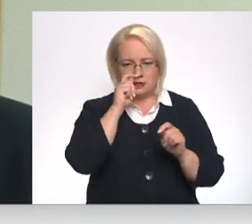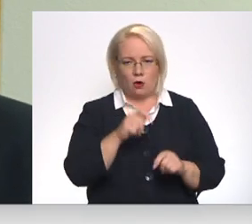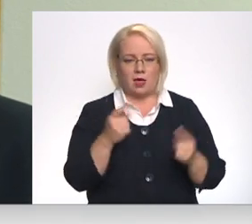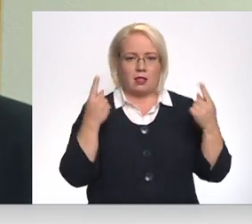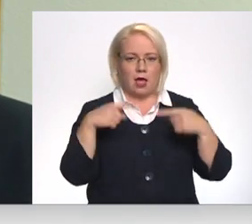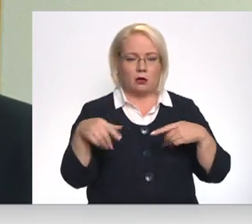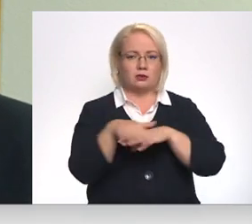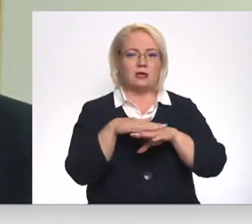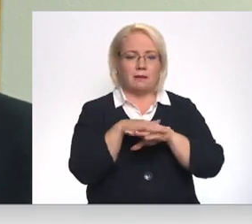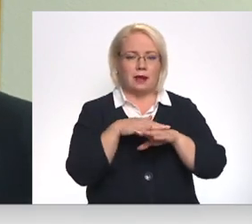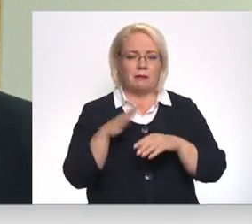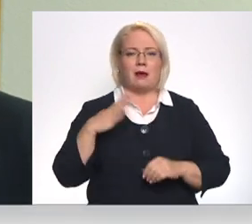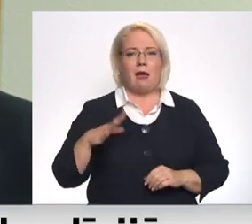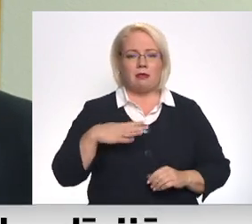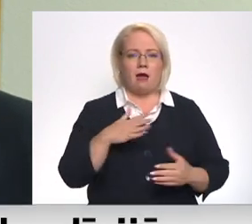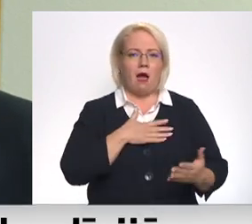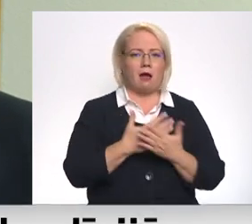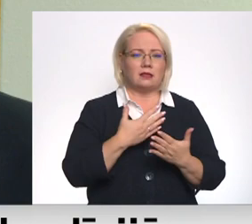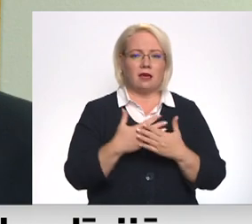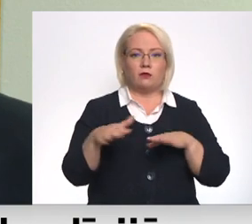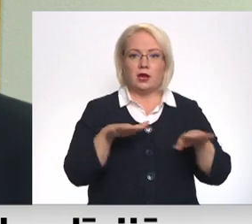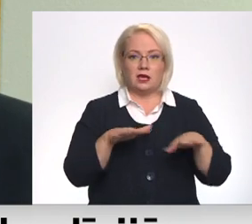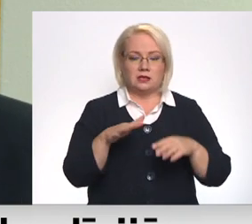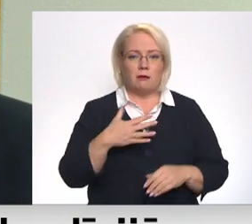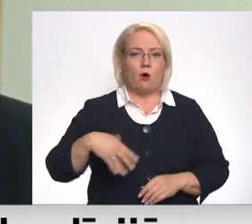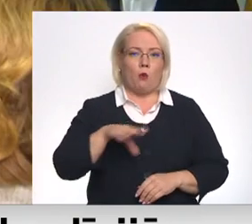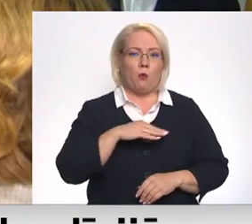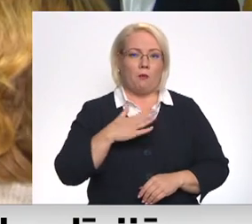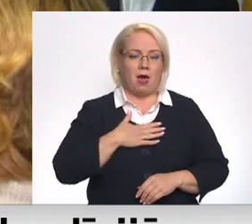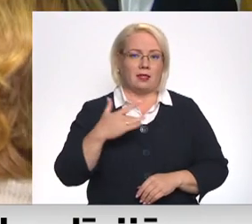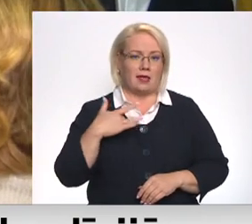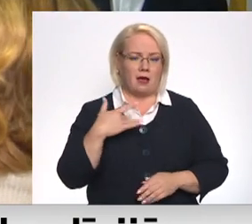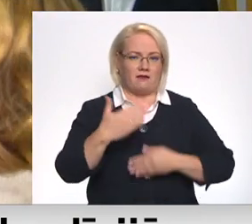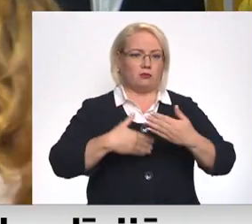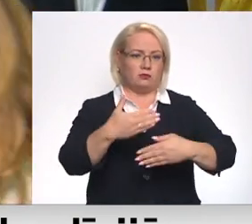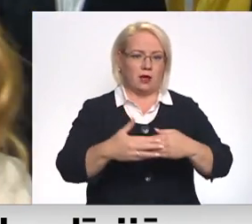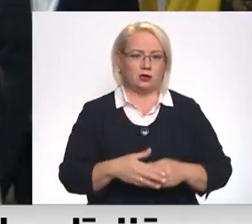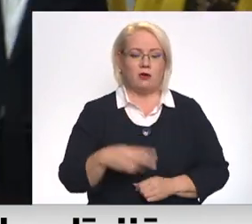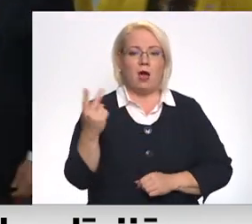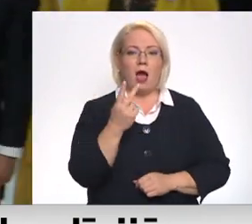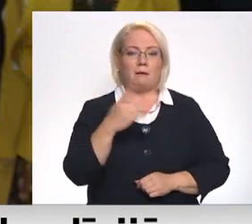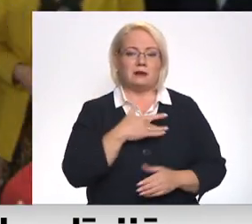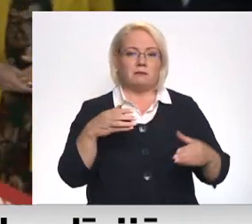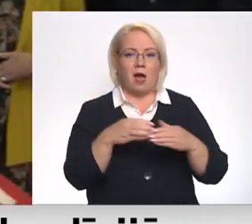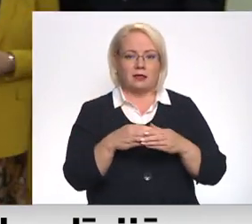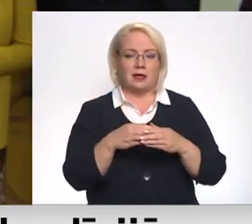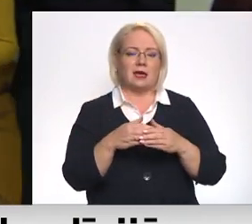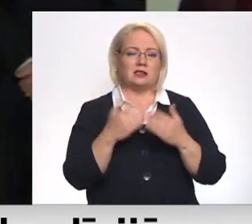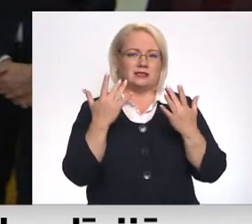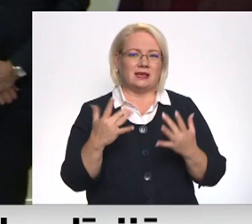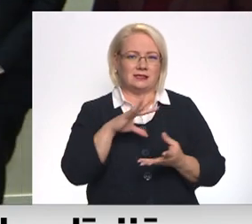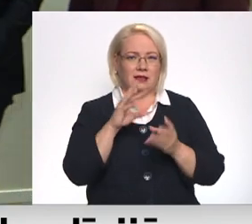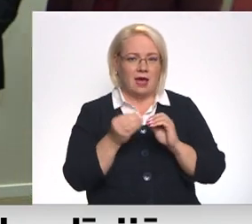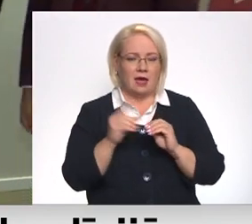gaida no mums aktīvu rīcību un man liekas, ka jāiet uz priekšu. Sērunās abas partijas no nākušas pie secinājuma, ka tām ir